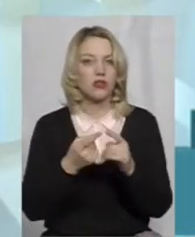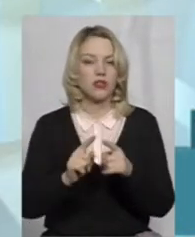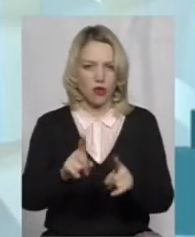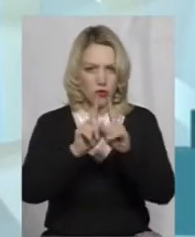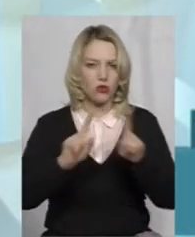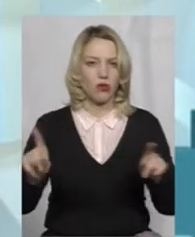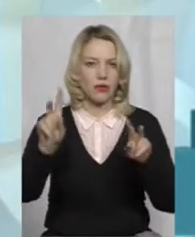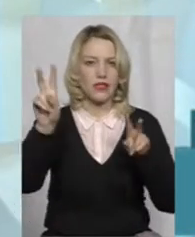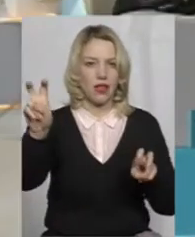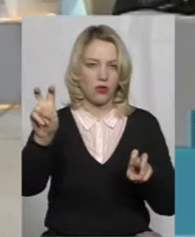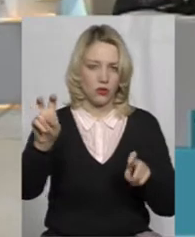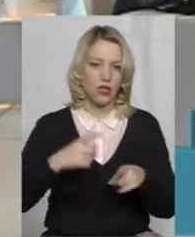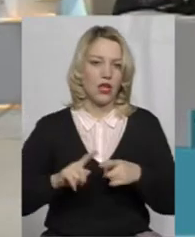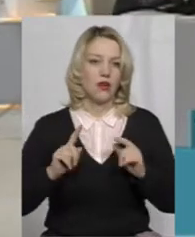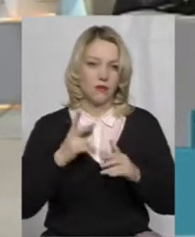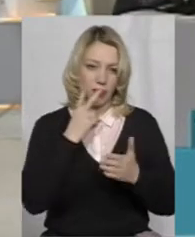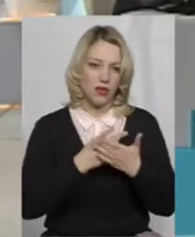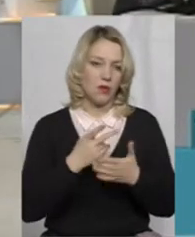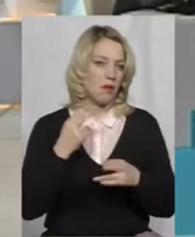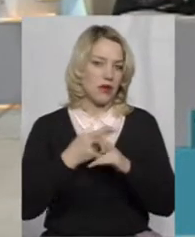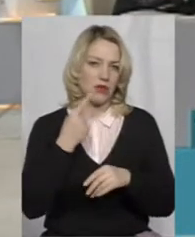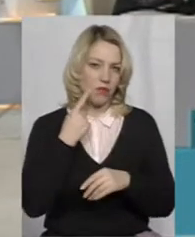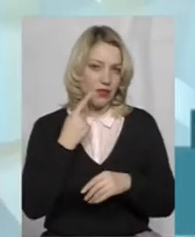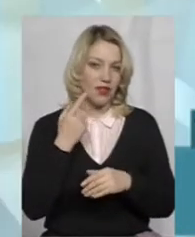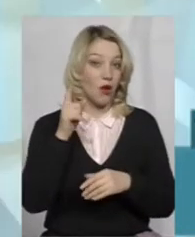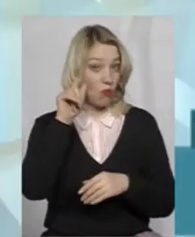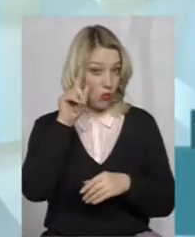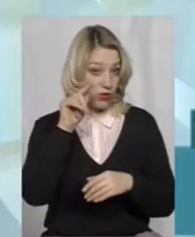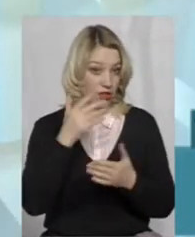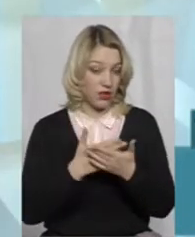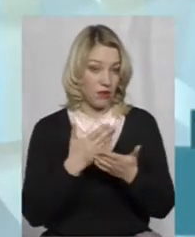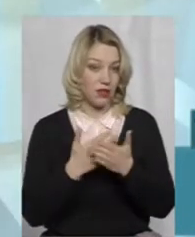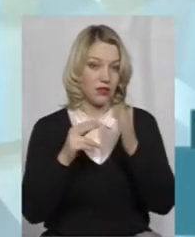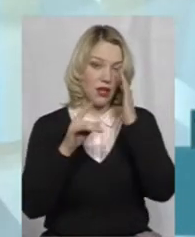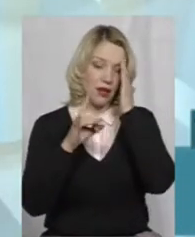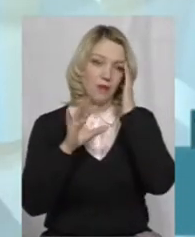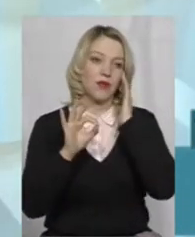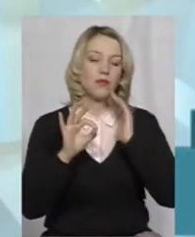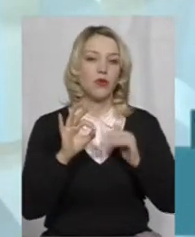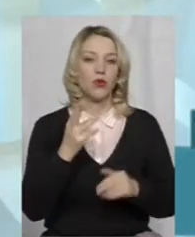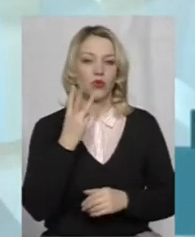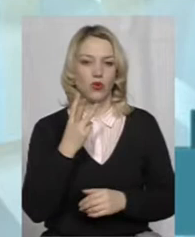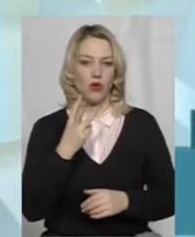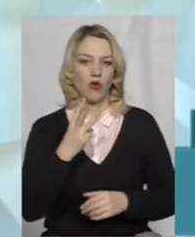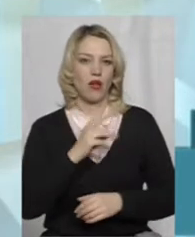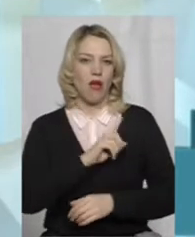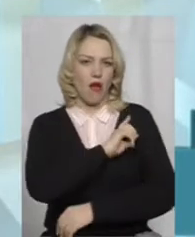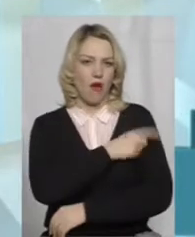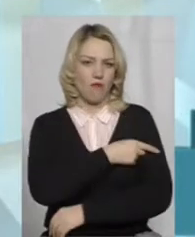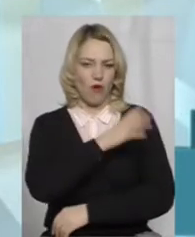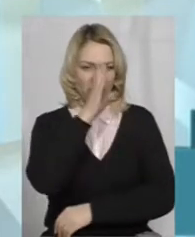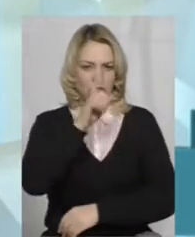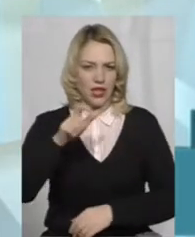ну, подивіться, простой пример, безобидний мультик, да, про трех богатырей. Красиві, діти